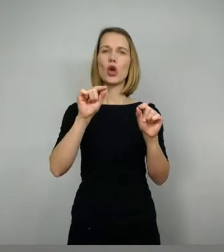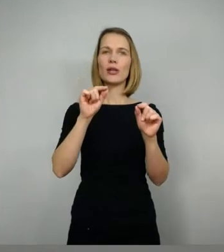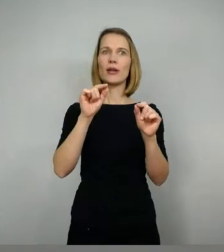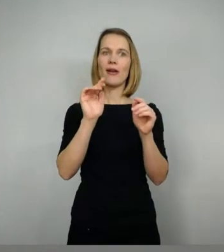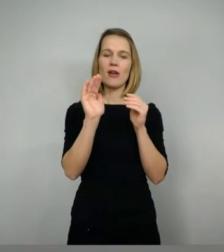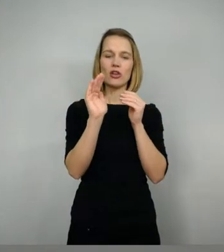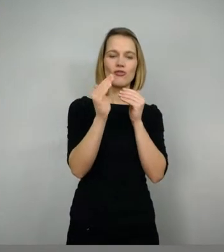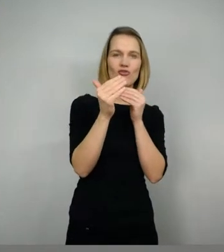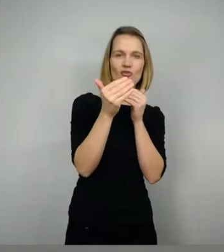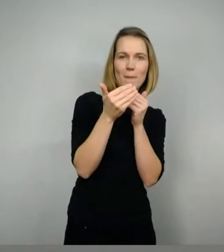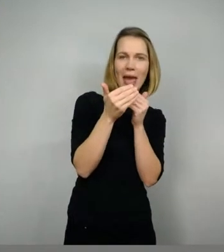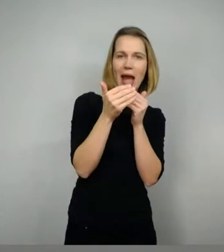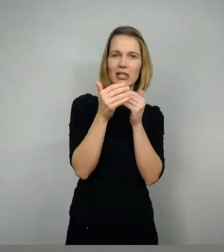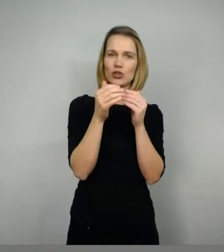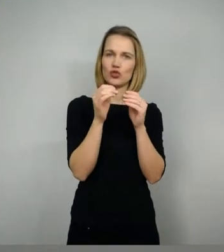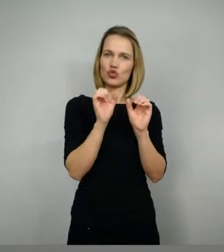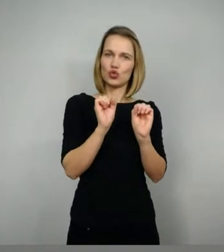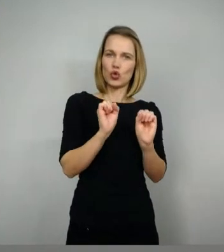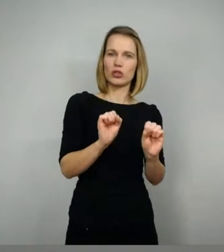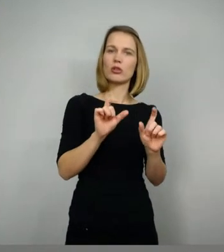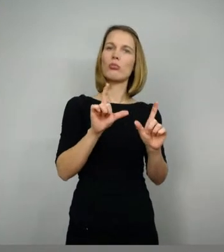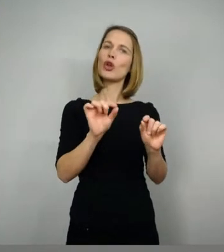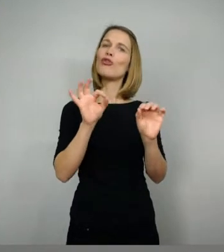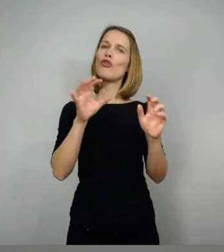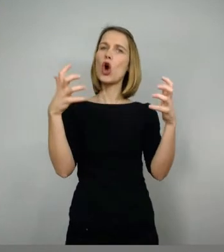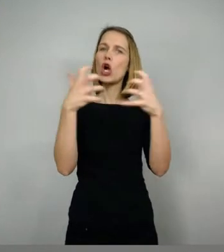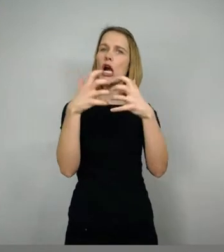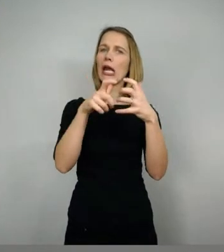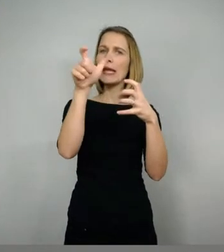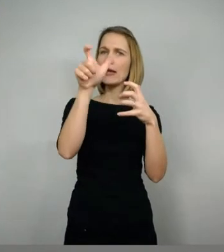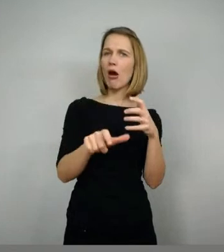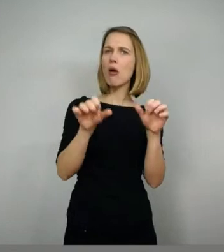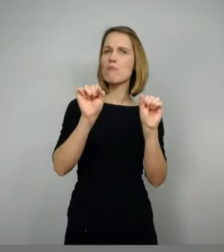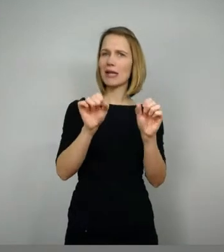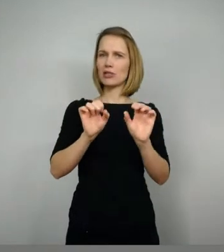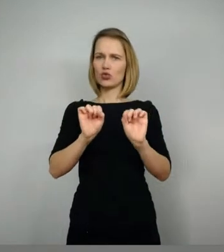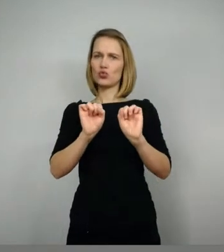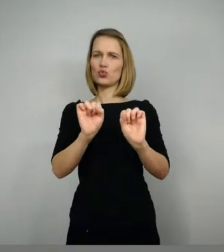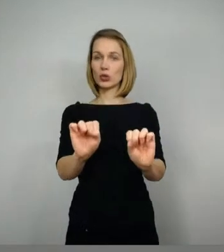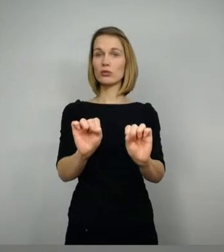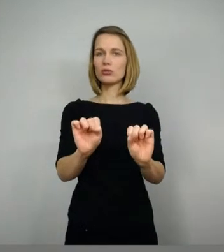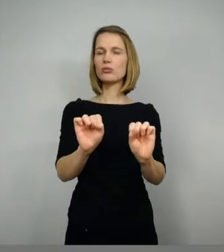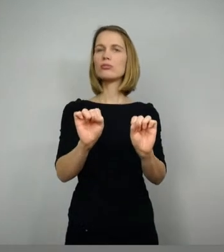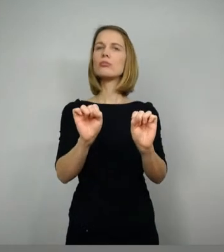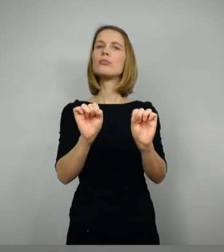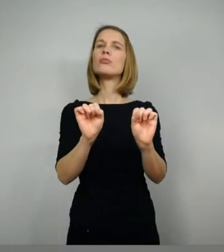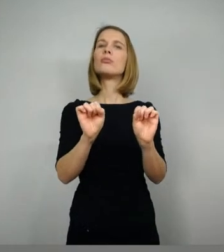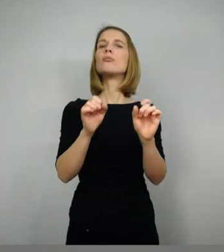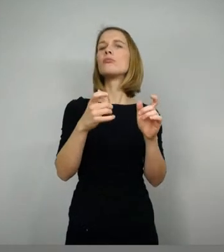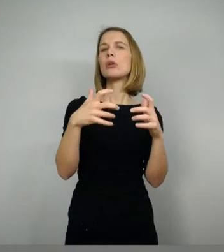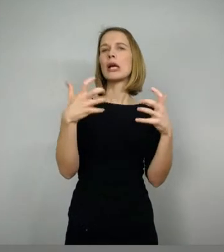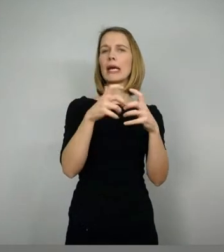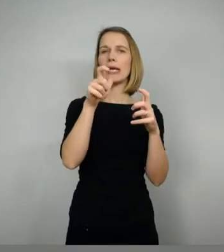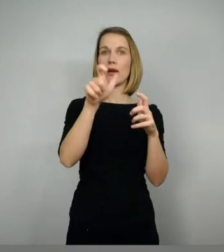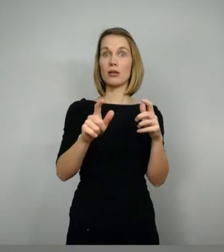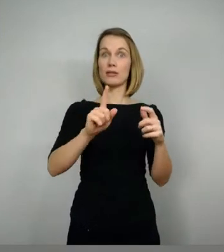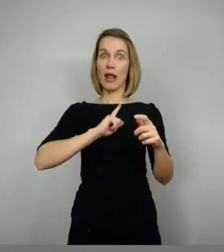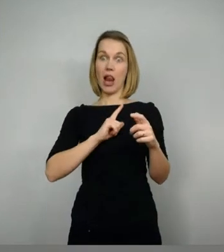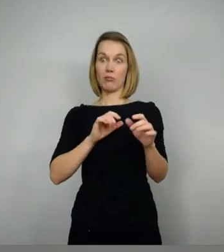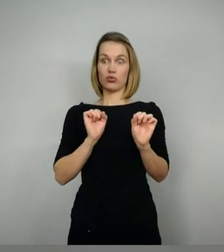Krieger. Da passt also das Schützen schon ganz gut. Also jemand, etwas schützt oder der jemanden schützt, der sich schützt durch die Rüstung.